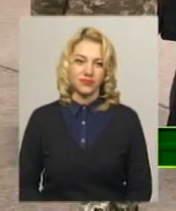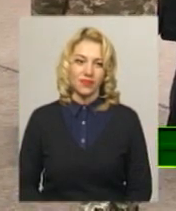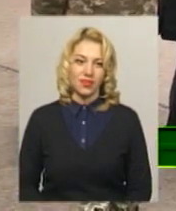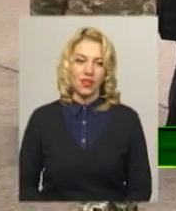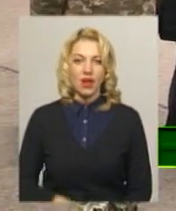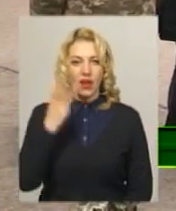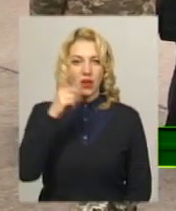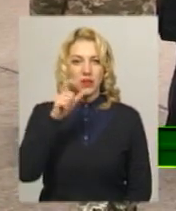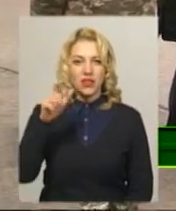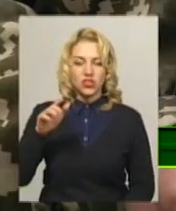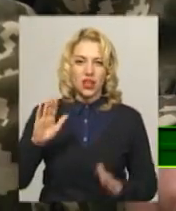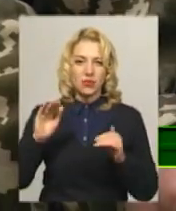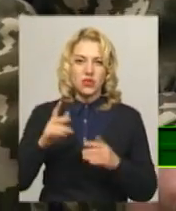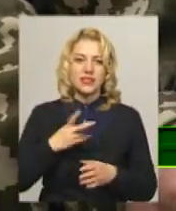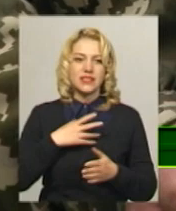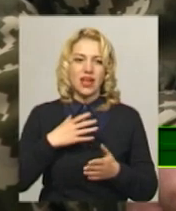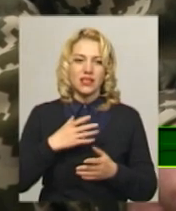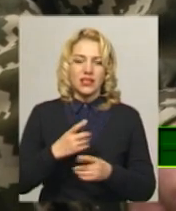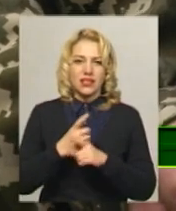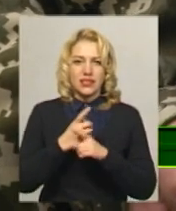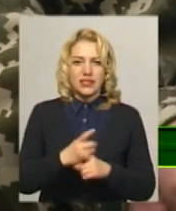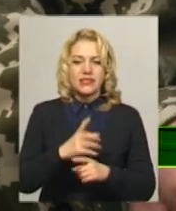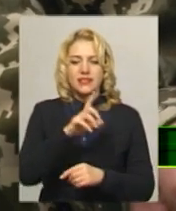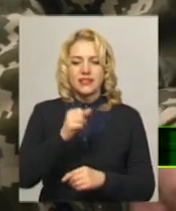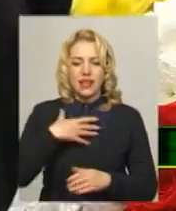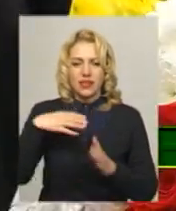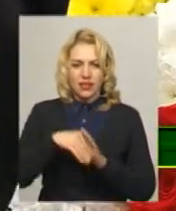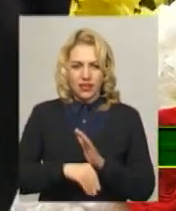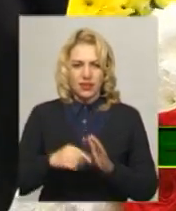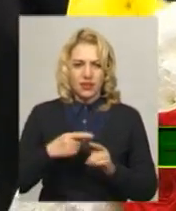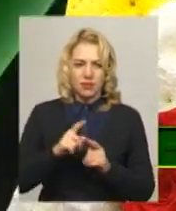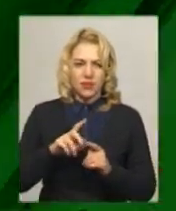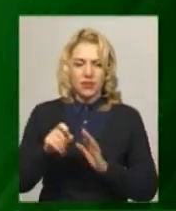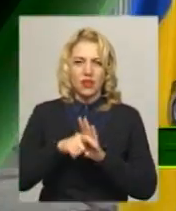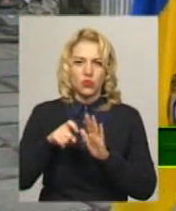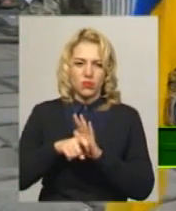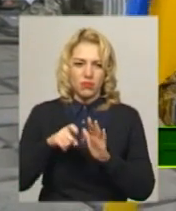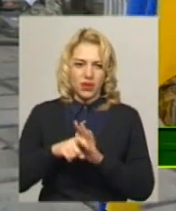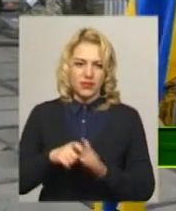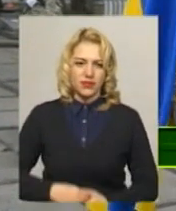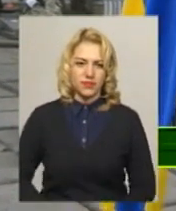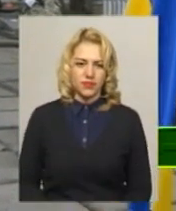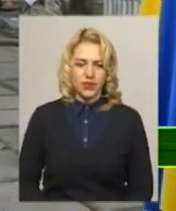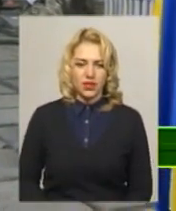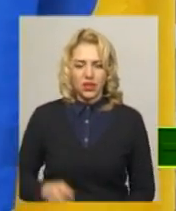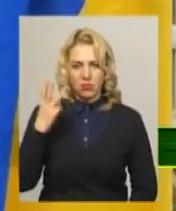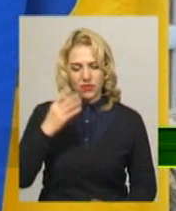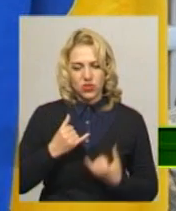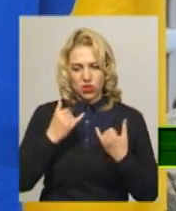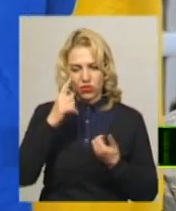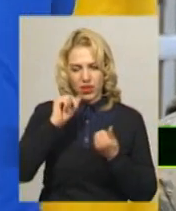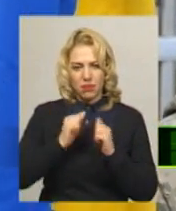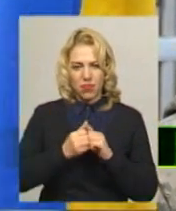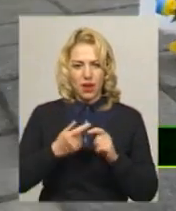Хмельничани попрощалися з загиблий на Донбасі бійцем операції об'єднаних сил Миколою Неживим. Хмельничани вшанували пам'ять в